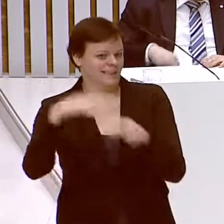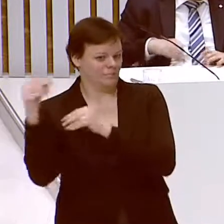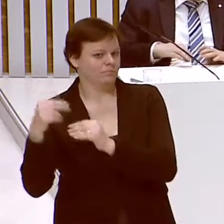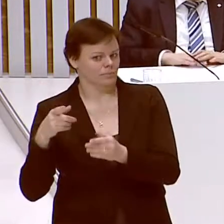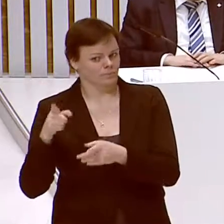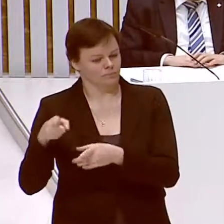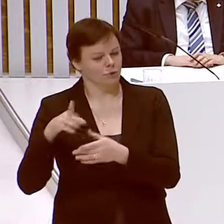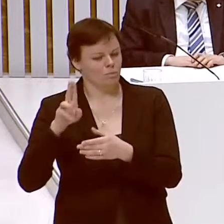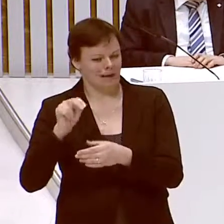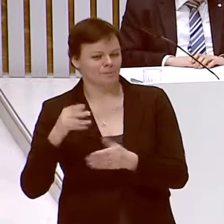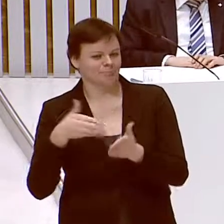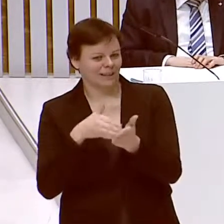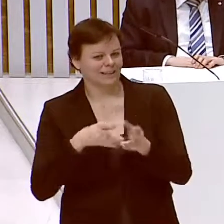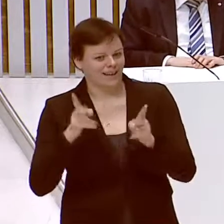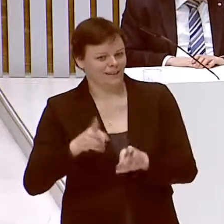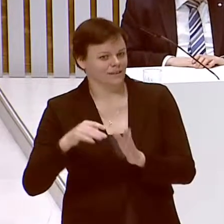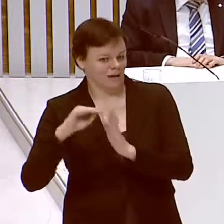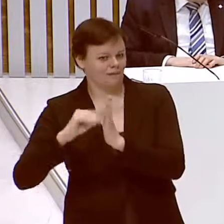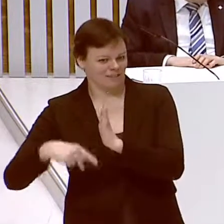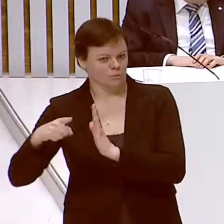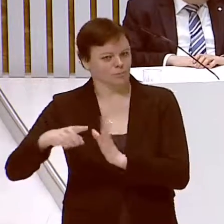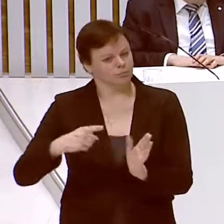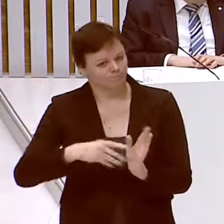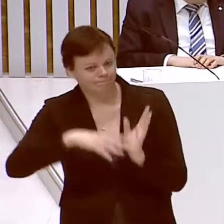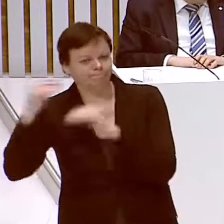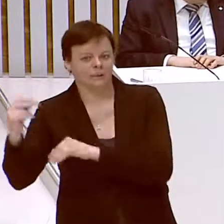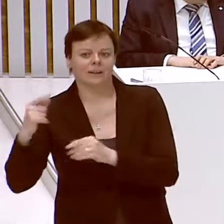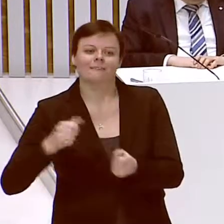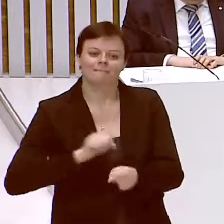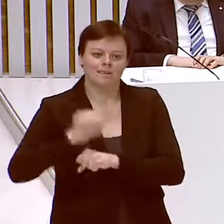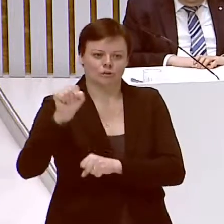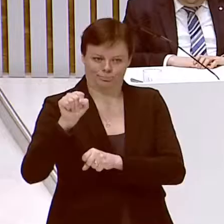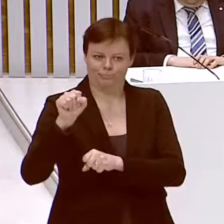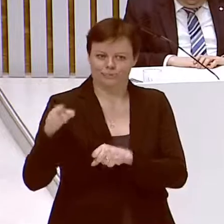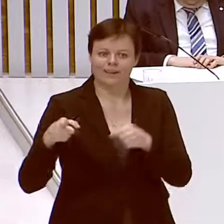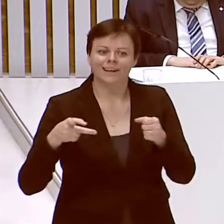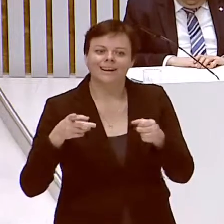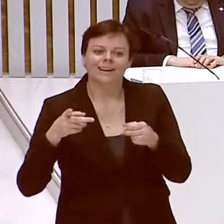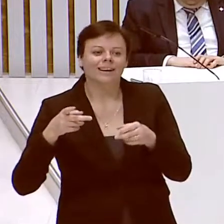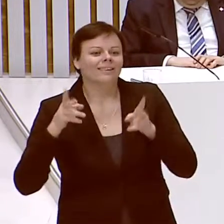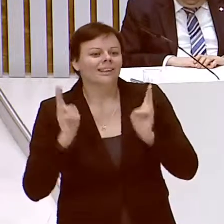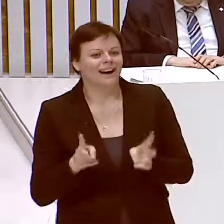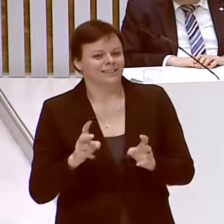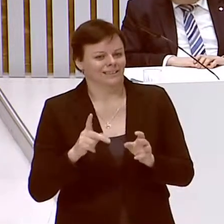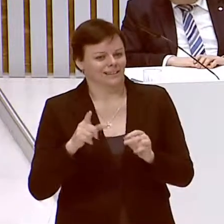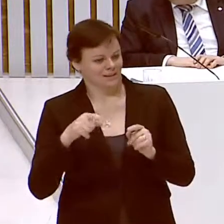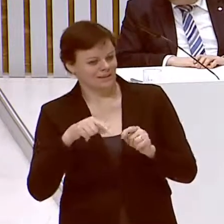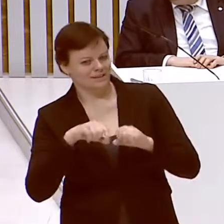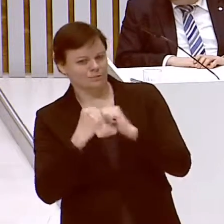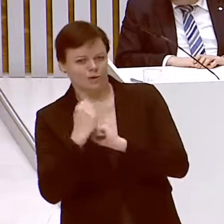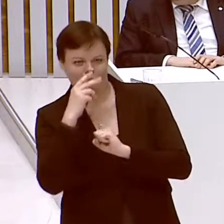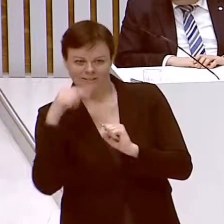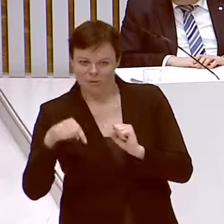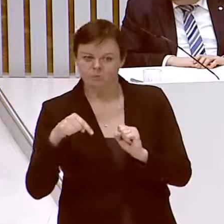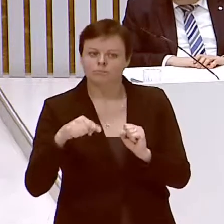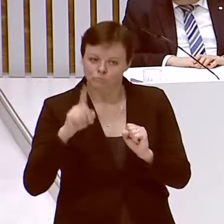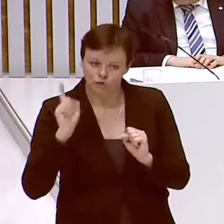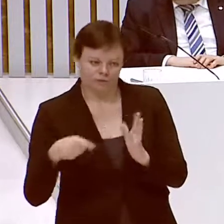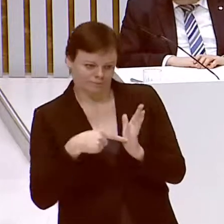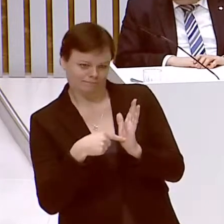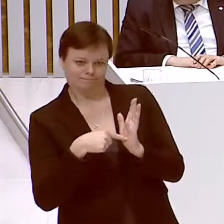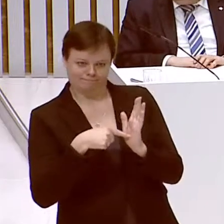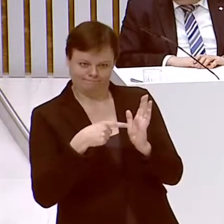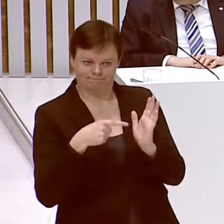Widersprüche im Rechtssystem zu vermeiden. Dies wäre auch kurzfristig und unproblematisch in dem laufenden